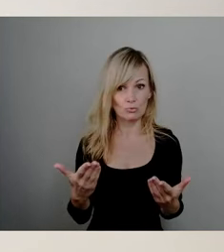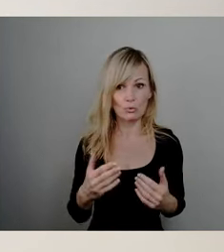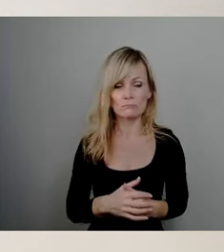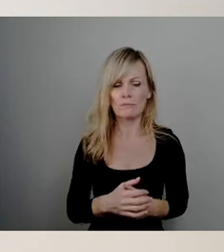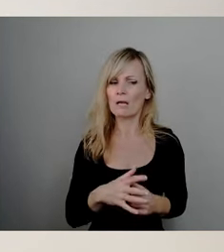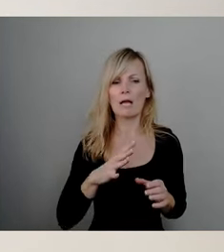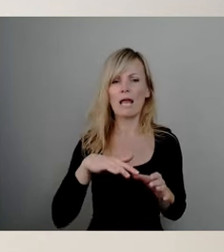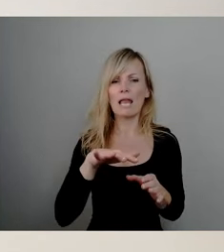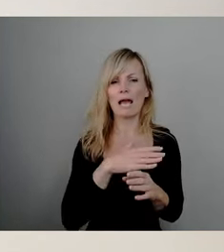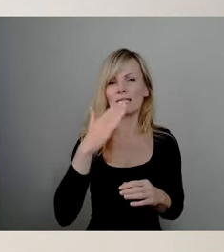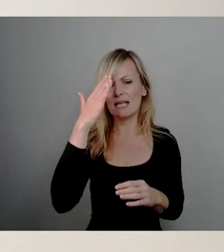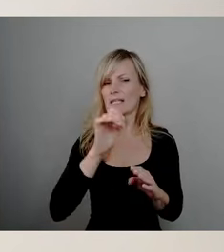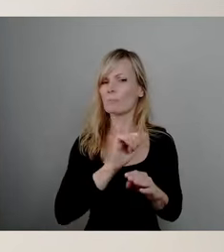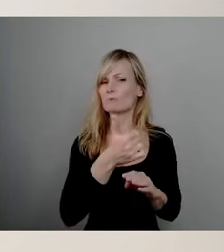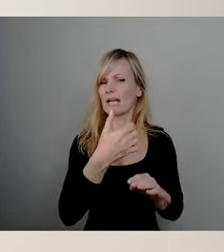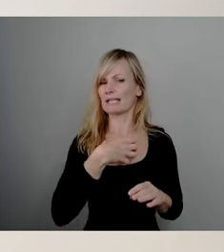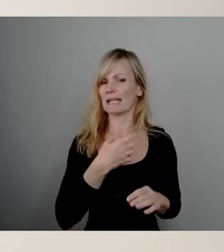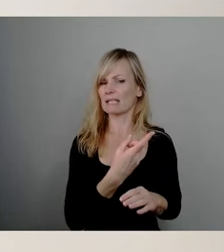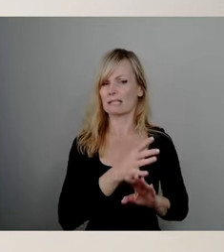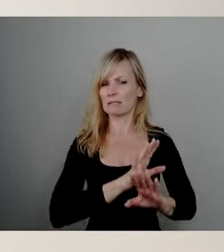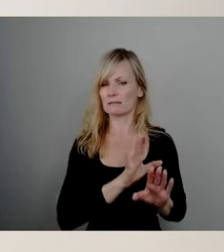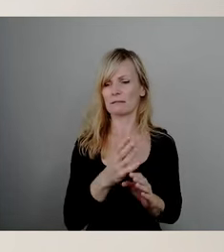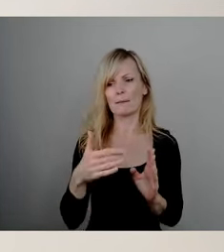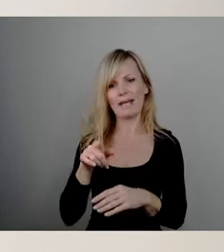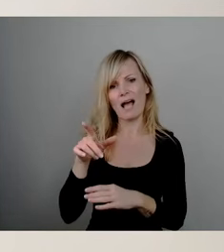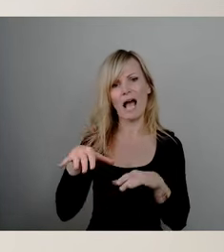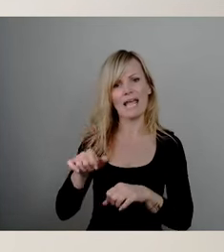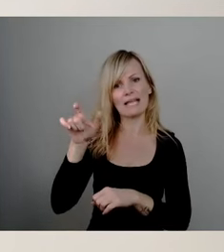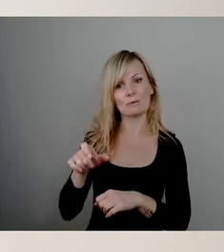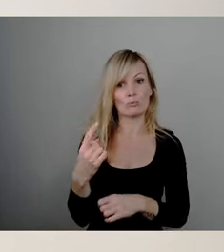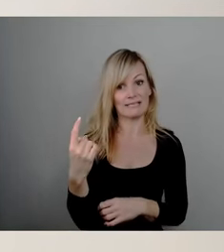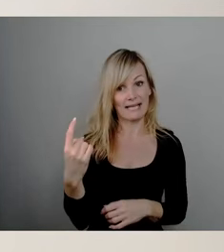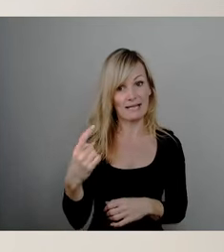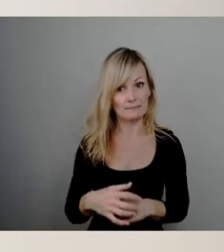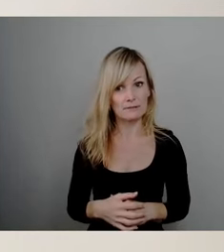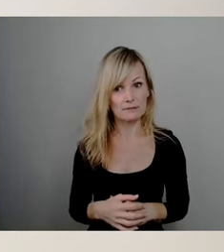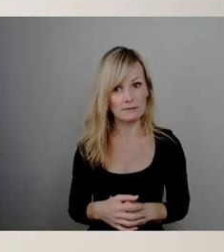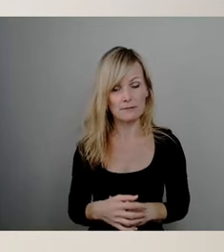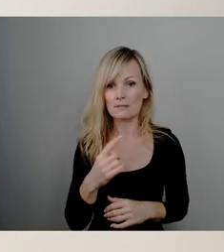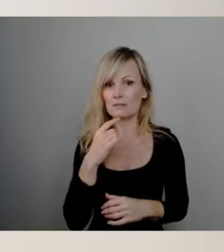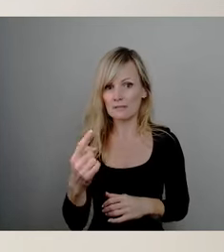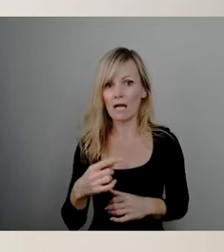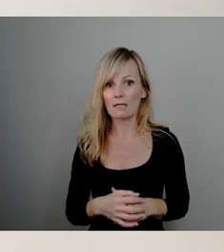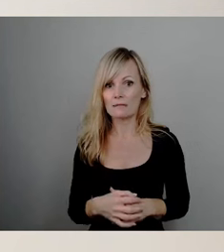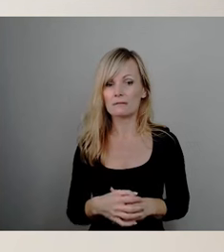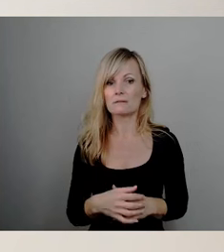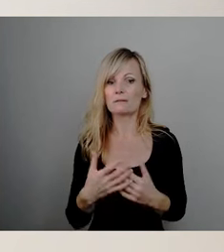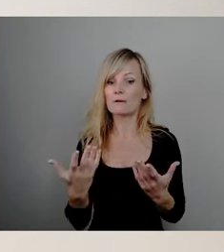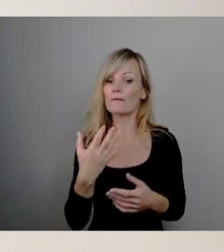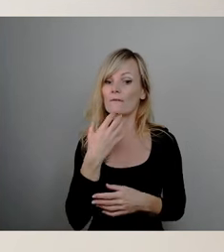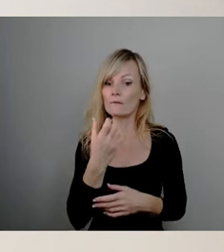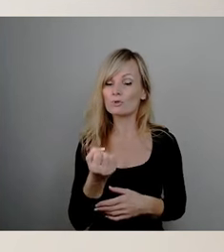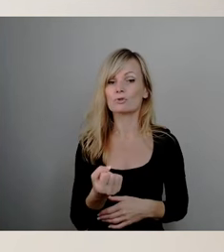Dresden, mehr von Seiten des Eigentümers das Bad an die Landeshauptstadt Dresden zu verkaufen.